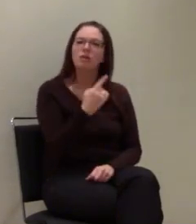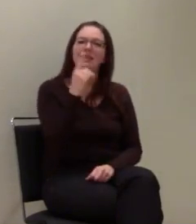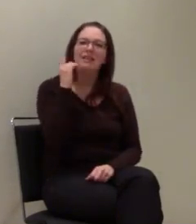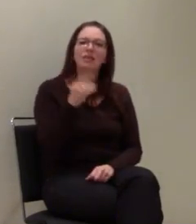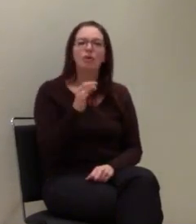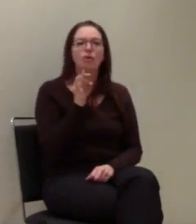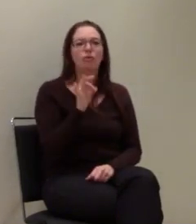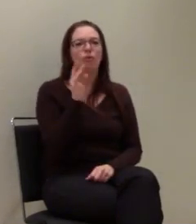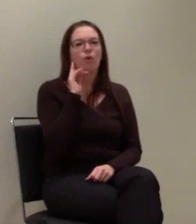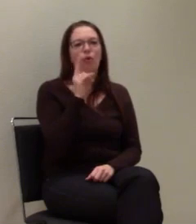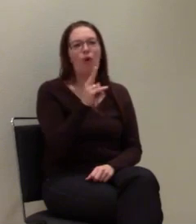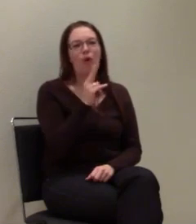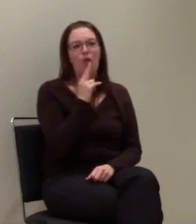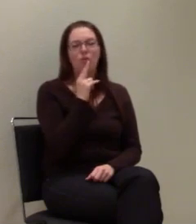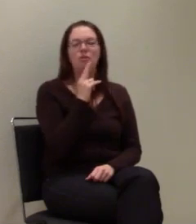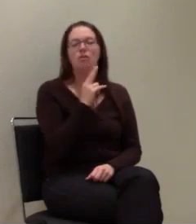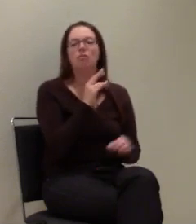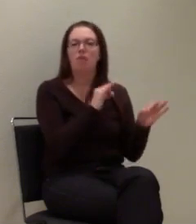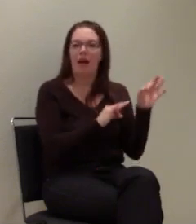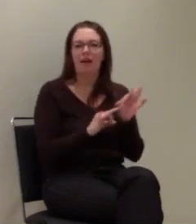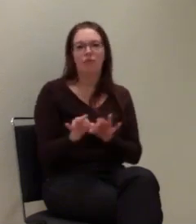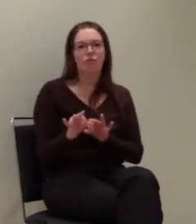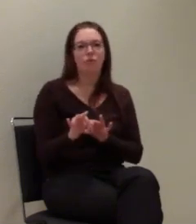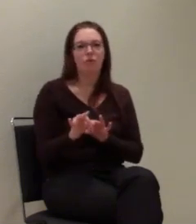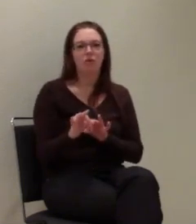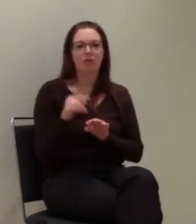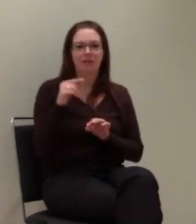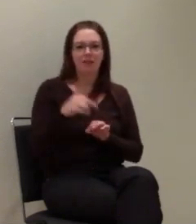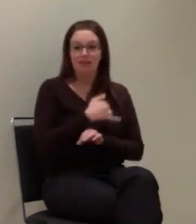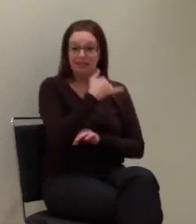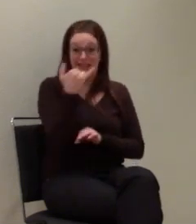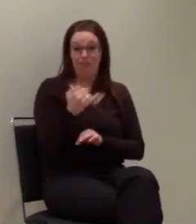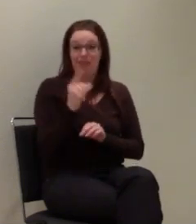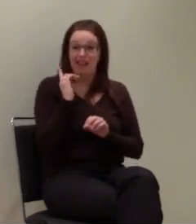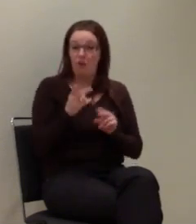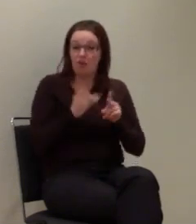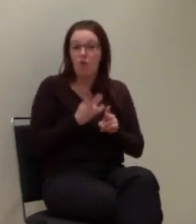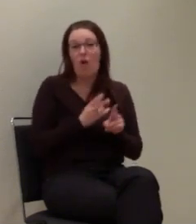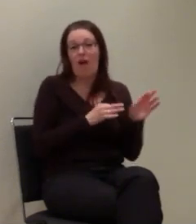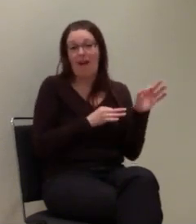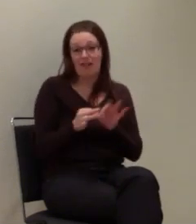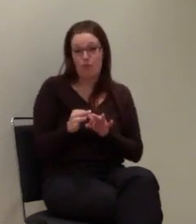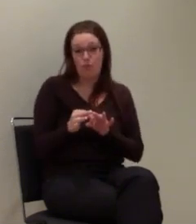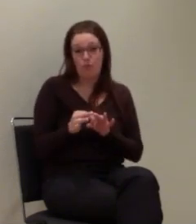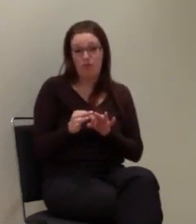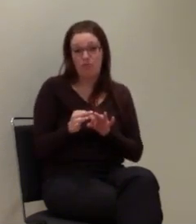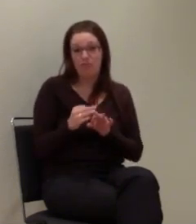dass ein SMS-Notruf eigentlich eingeführt werden sollte, noch in diesem Jahr.